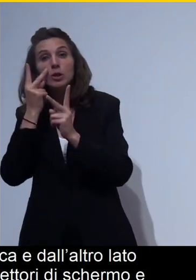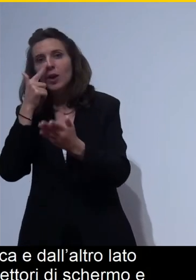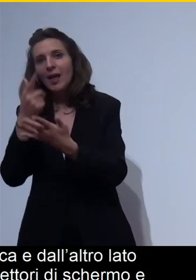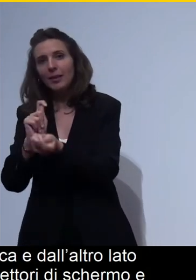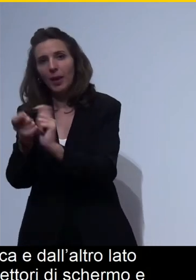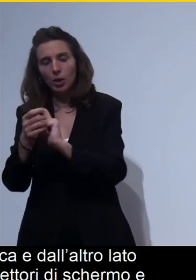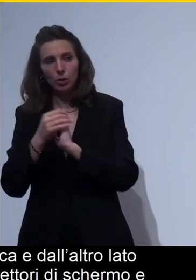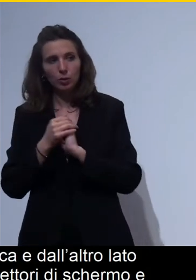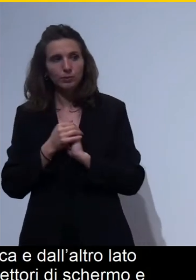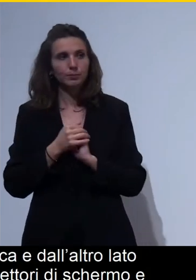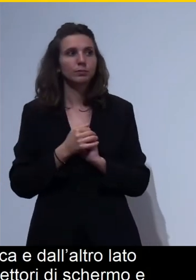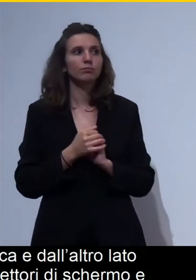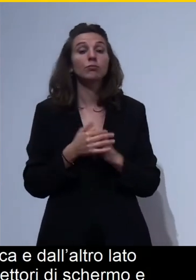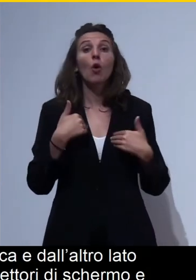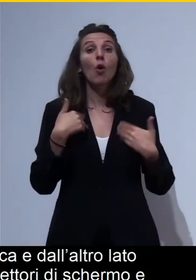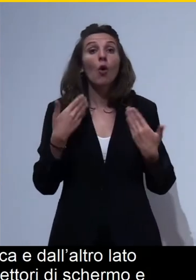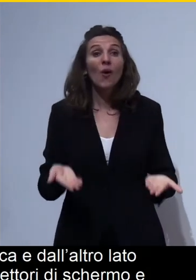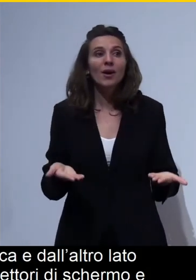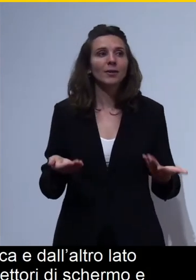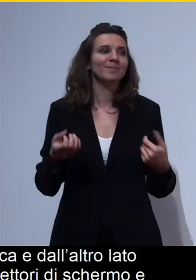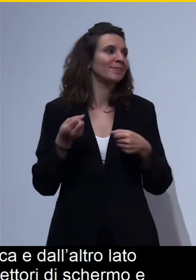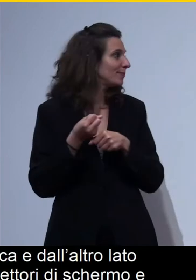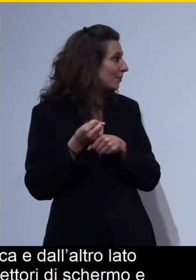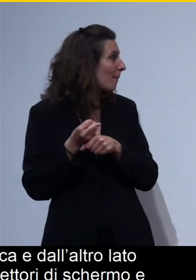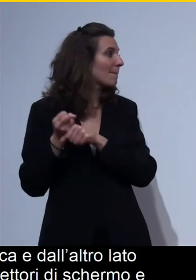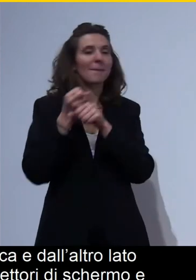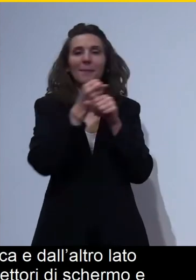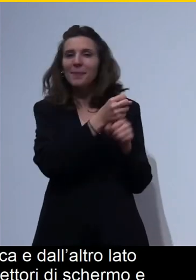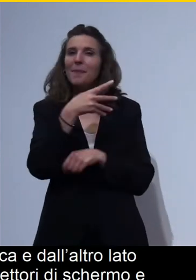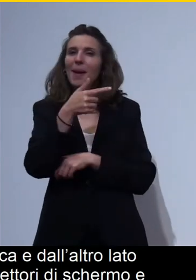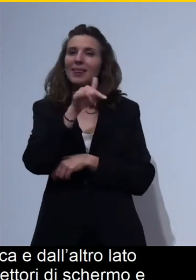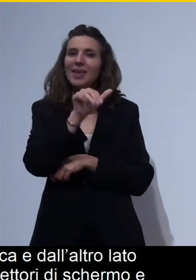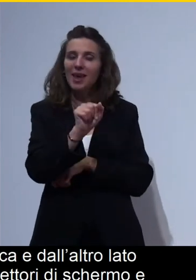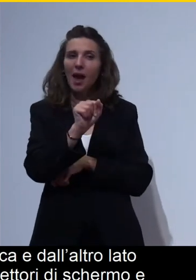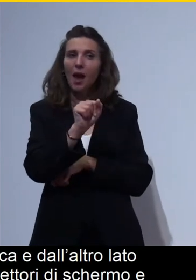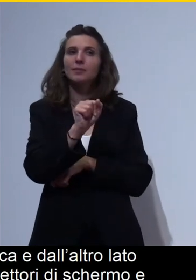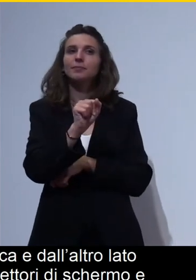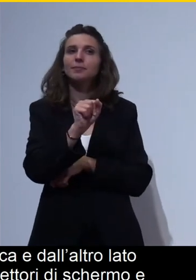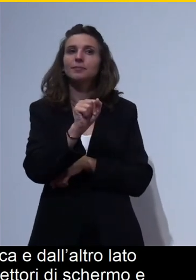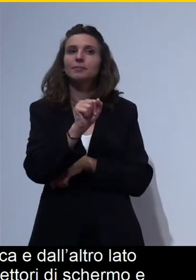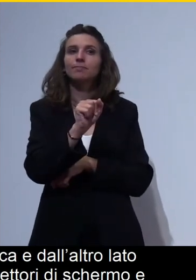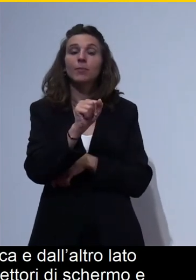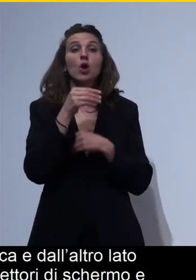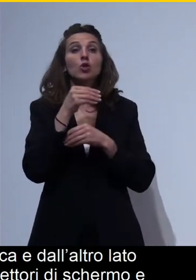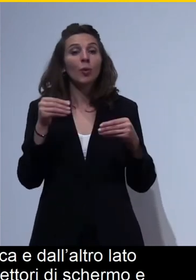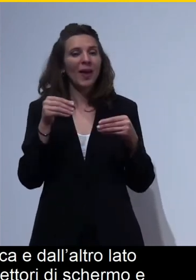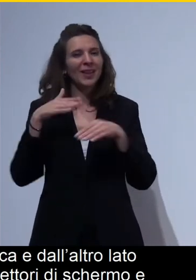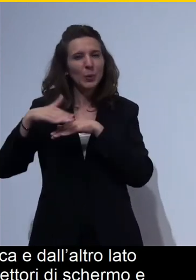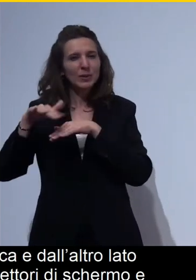Ora lascio la parola a Mattia che introduce gli strumenti che abbiamo utilizzato